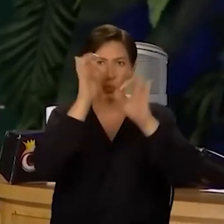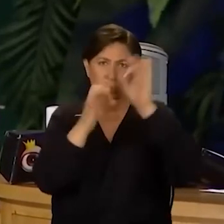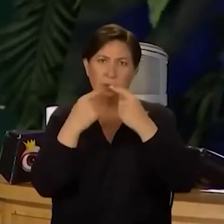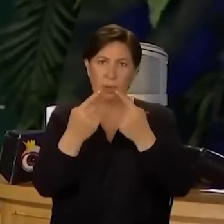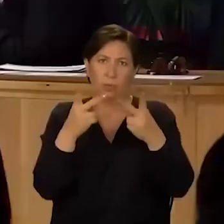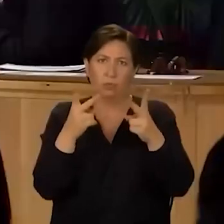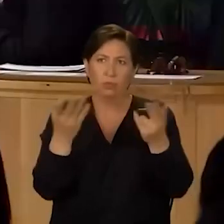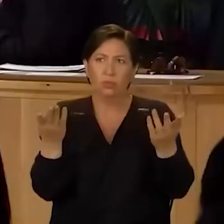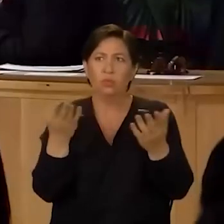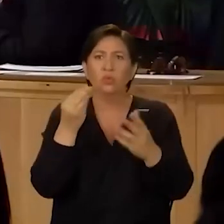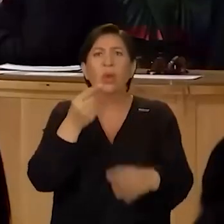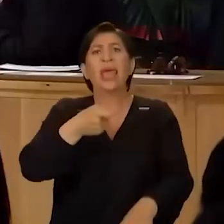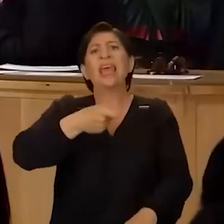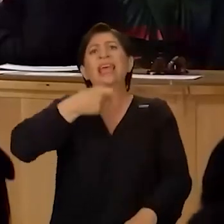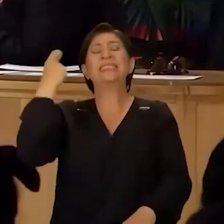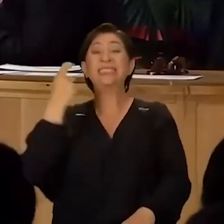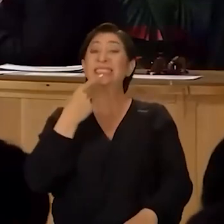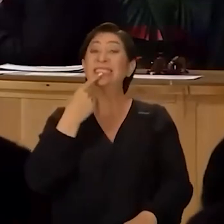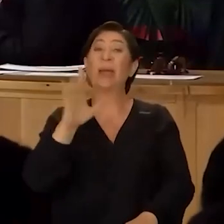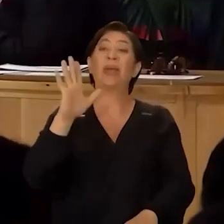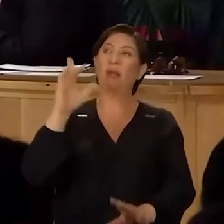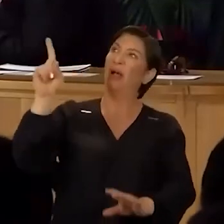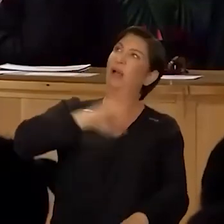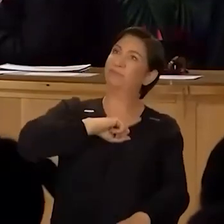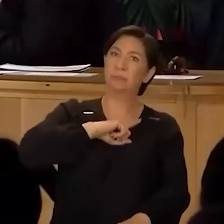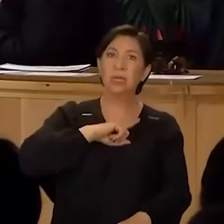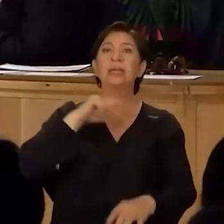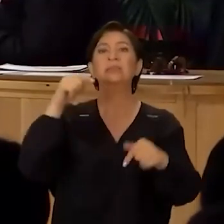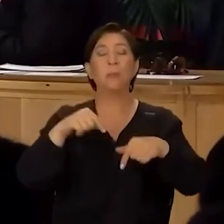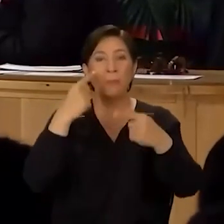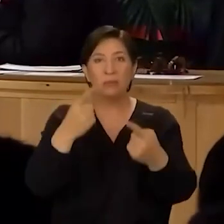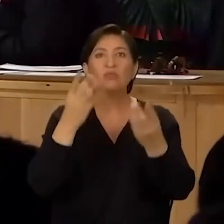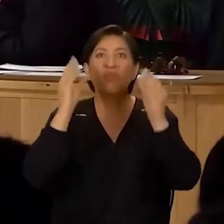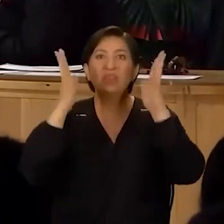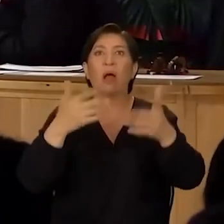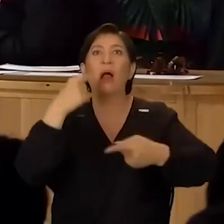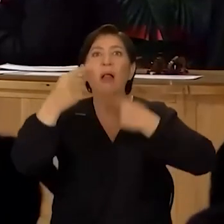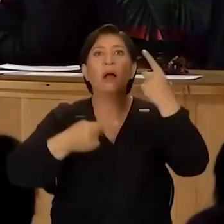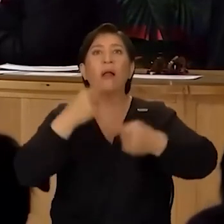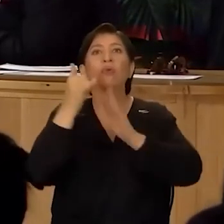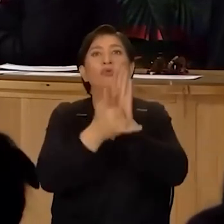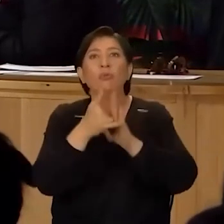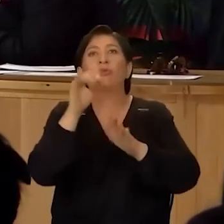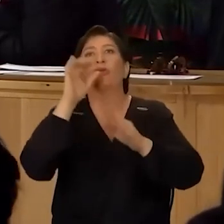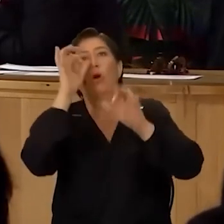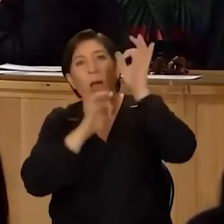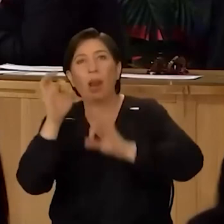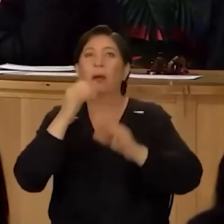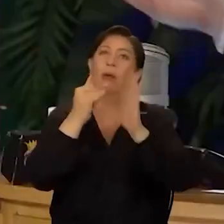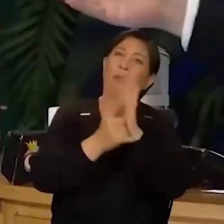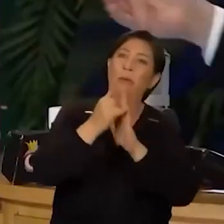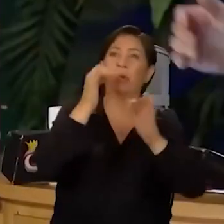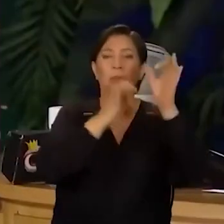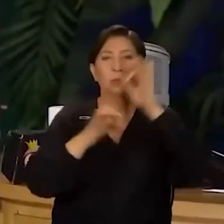diyebiliyoruz. Diyebiliyor muyuz? Çok eskiden bir ara demeyin diye salakça bir şey çıkardılar. Sonra baktılar ki YouTube ve Google diyor herkes. Engel olunamadı.